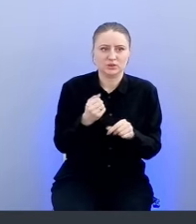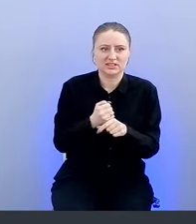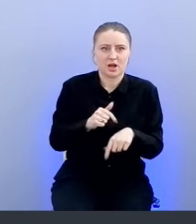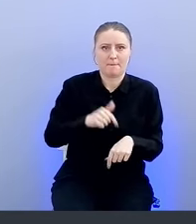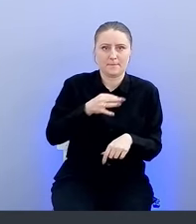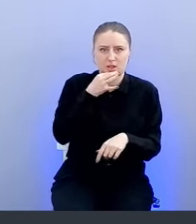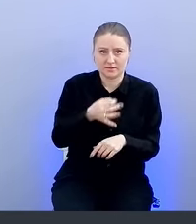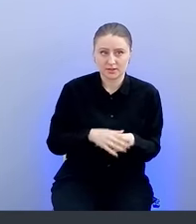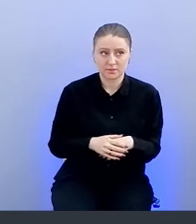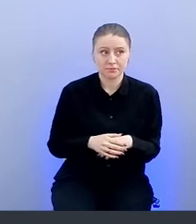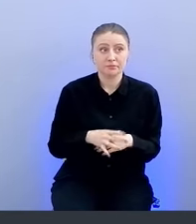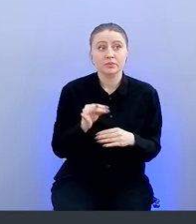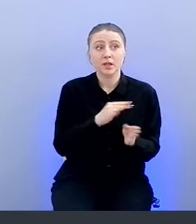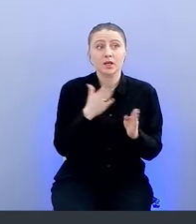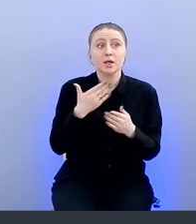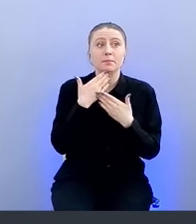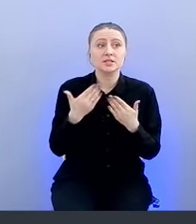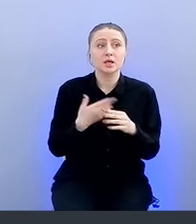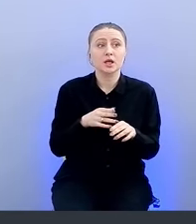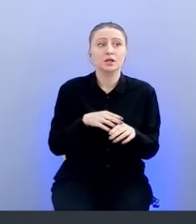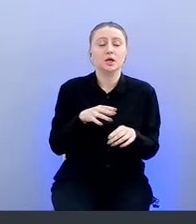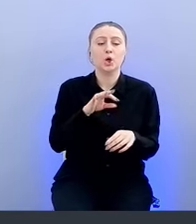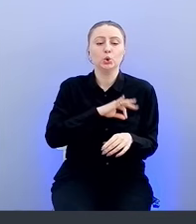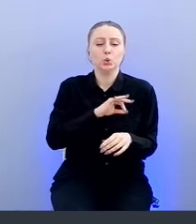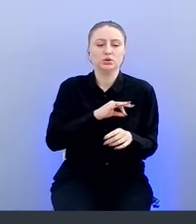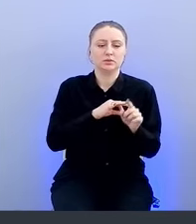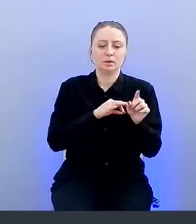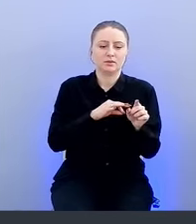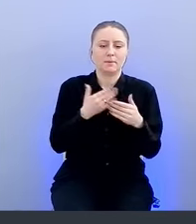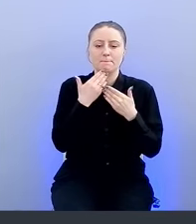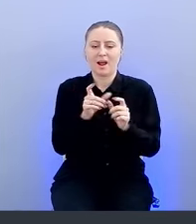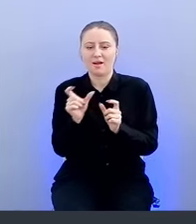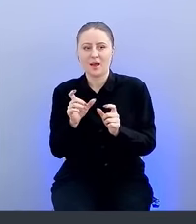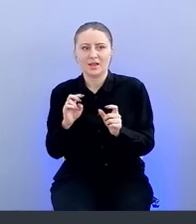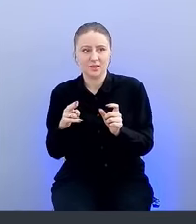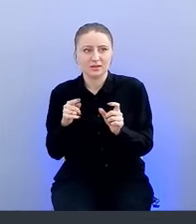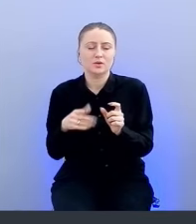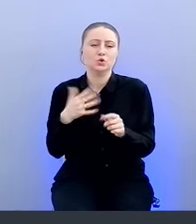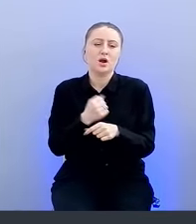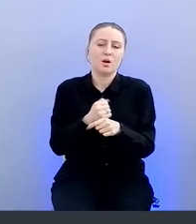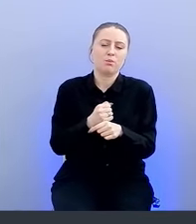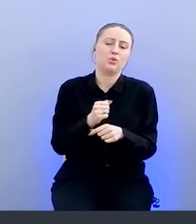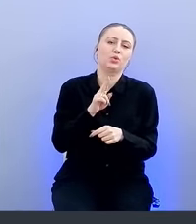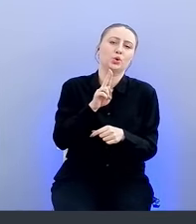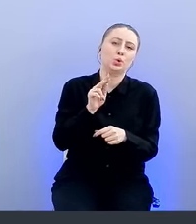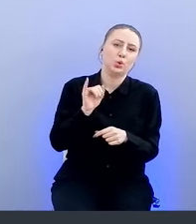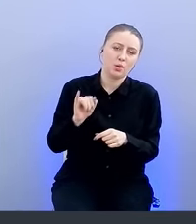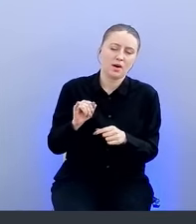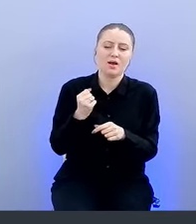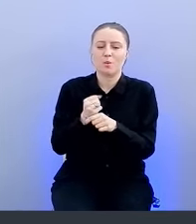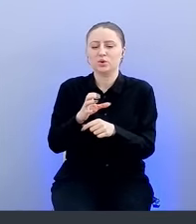И последнее, ну это юзер бэкэнд, фронт, то есть конкретно уже отрисовка, работа с UI, работа с пользователя.